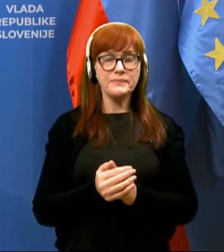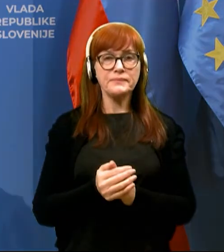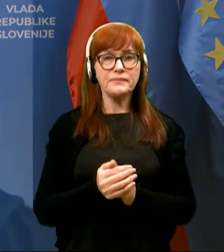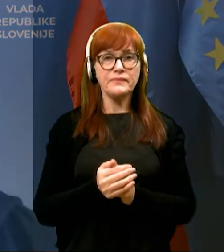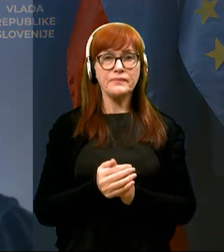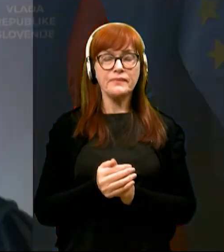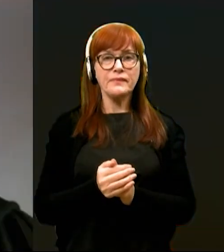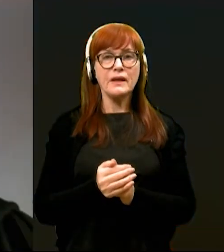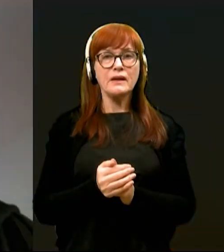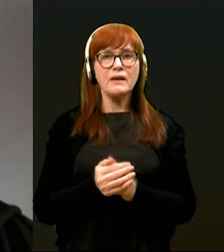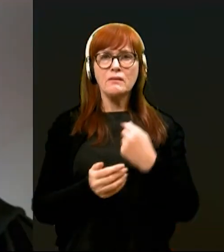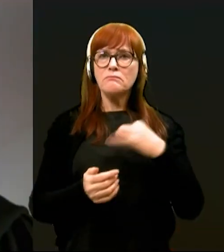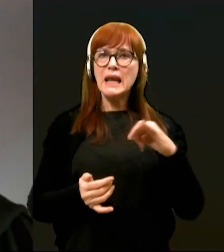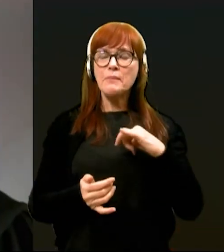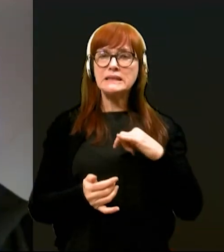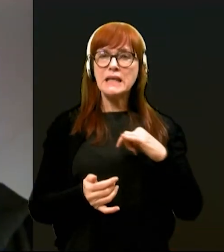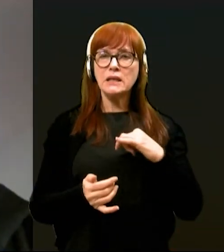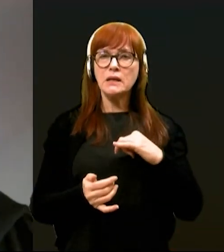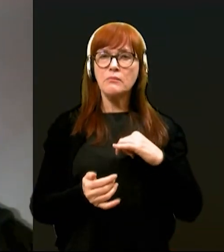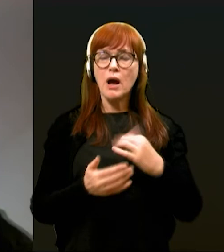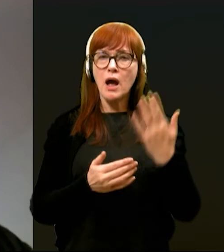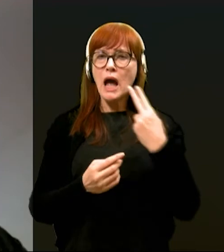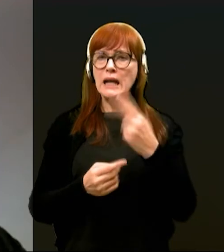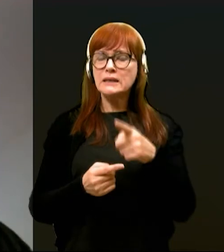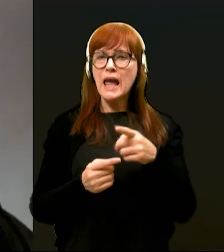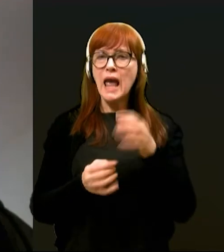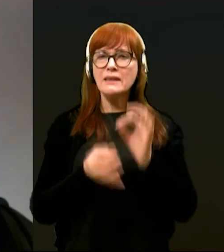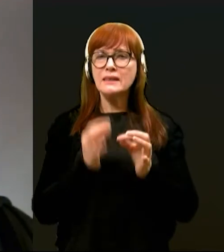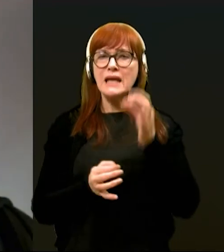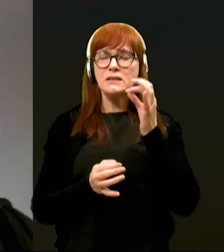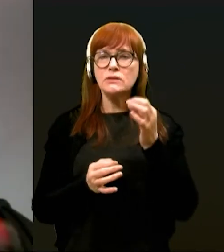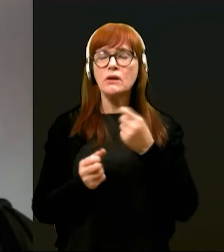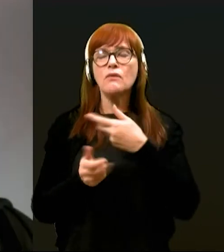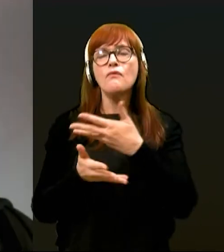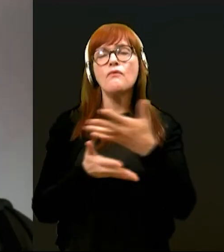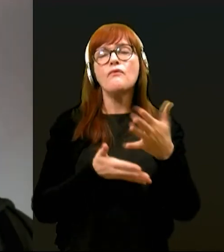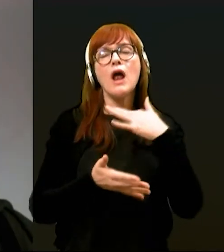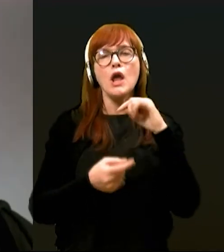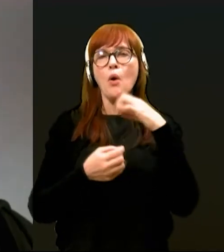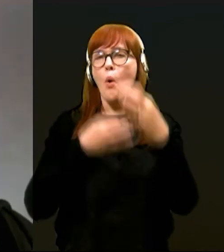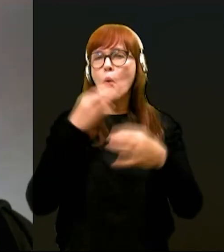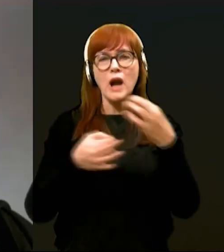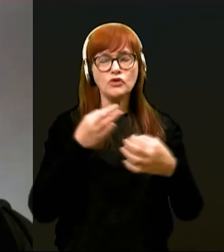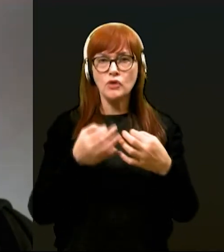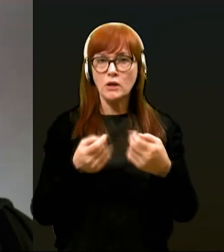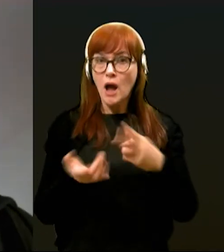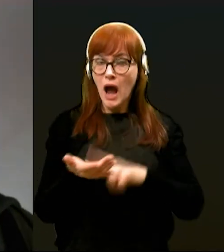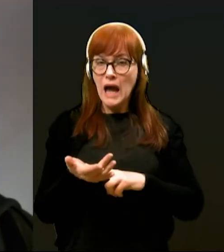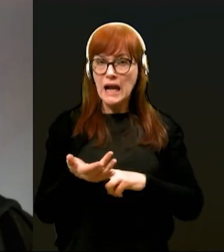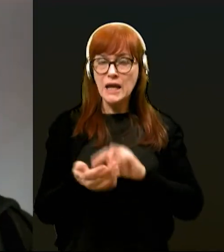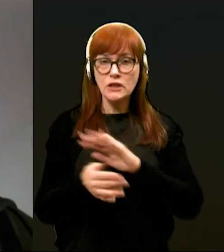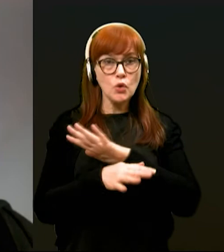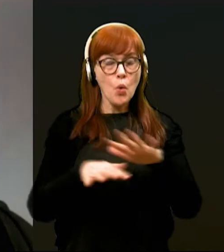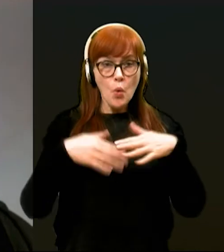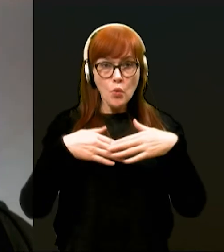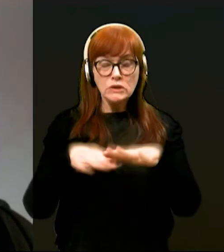Ja, lepo zdrav. Veste, kaj mene pa zanima, ker je bilo glede tega testiranja tok enih vprašanj, ali zdaj res grejo vsi